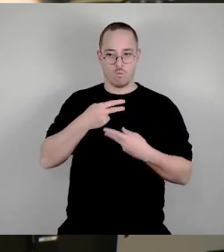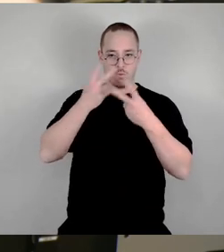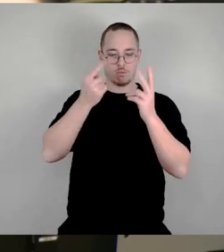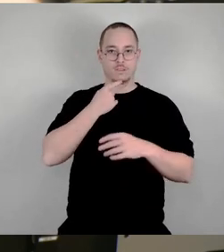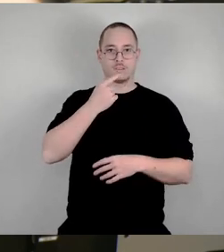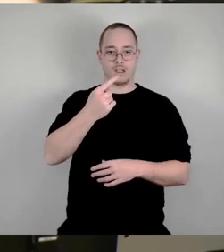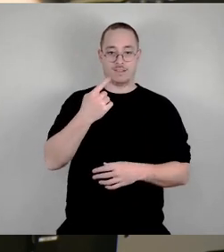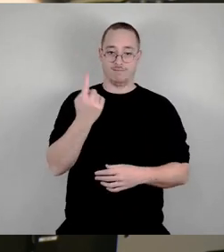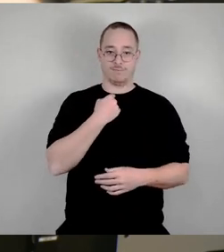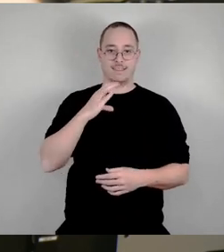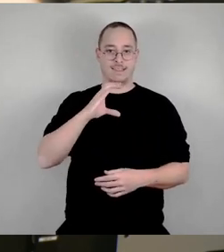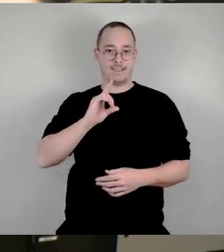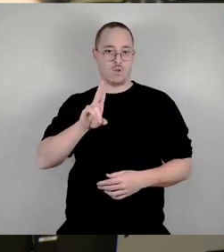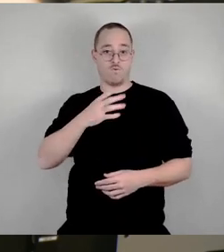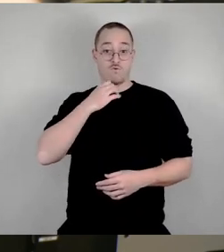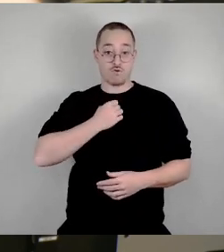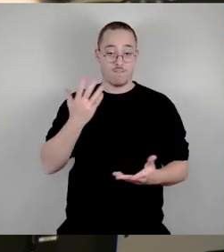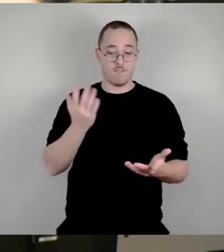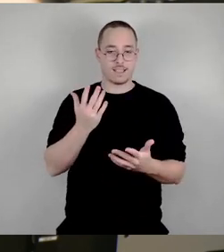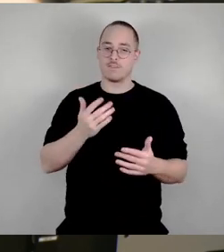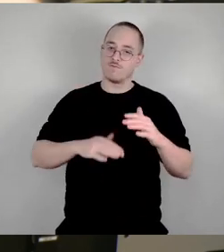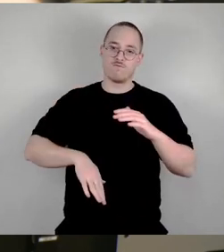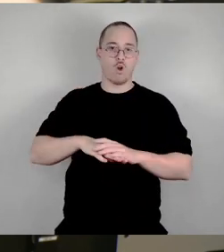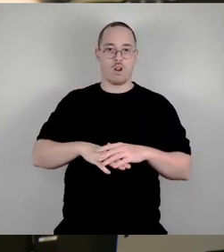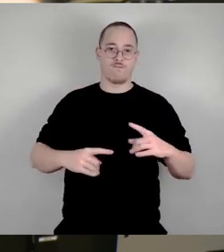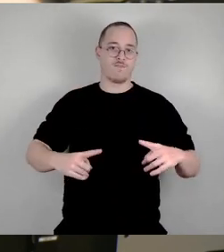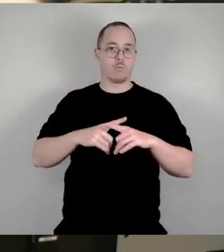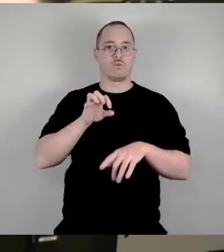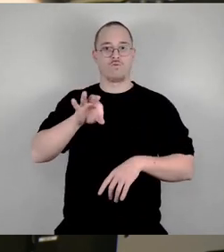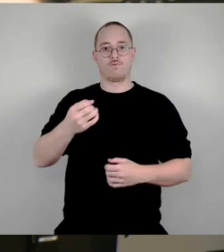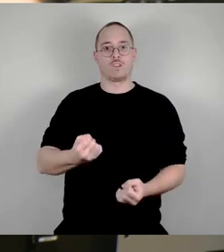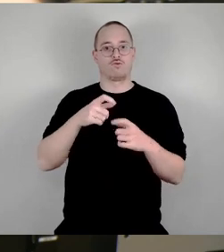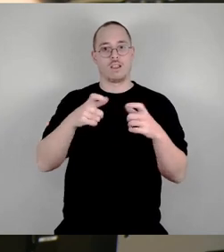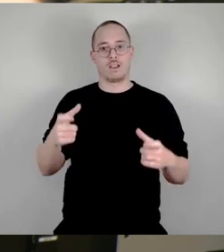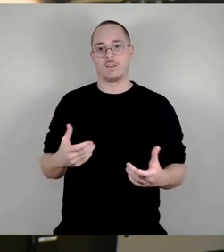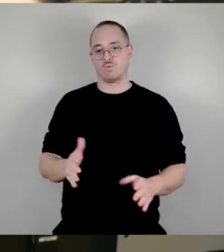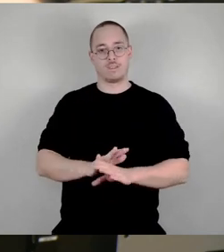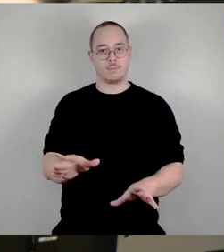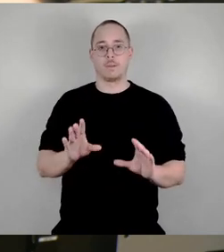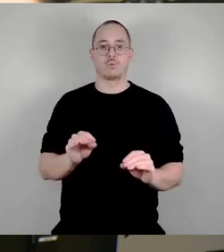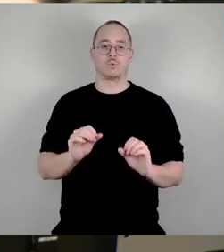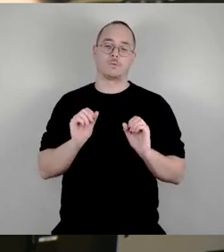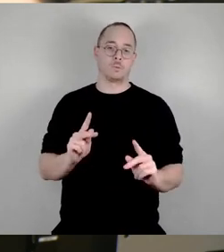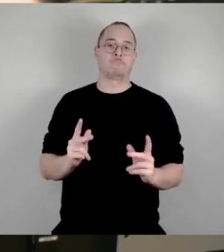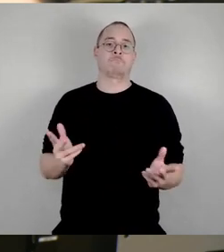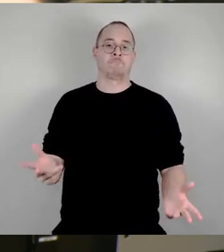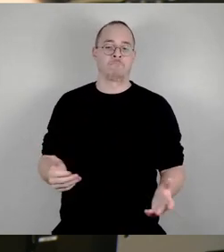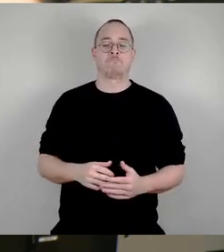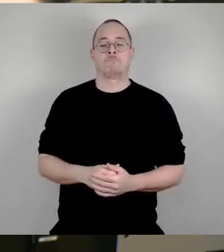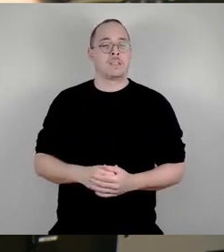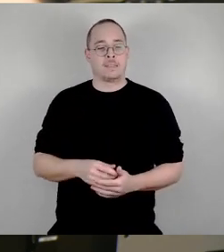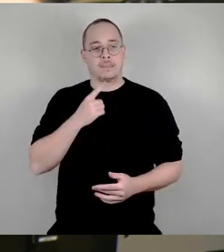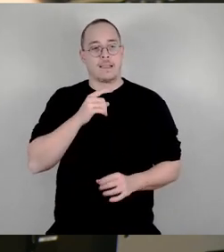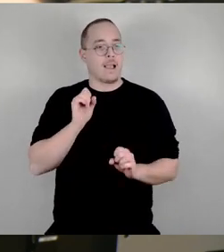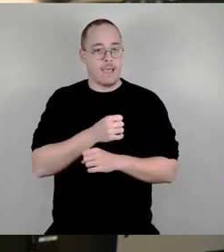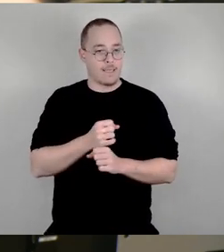gewünscht, weil das immer wieder Diskussionspunkt ist. Es ist keine Mehrheit in diesem Stadtrat zu sehen. Insofern haben wir gesagt, wenigstens an den neuralgischen